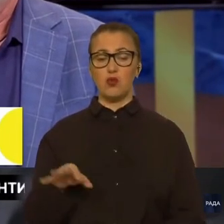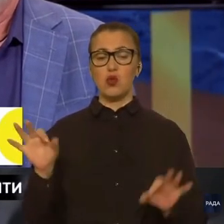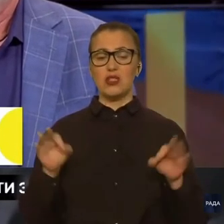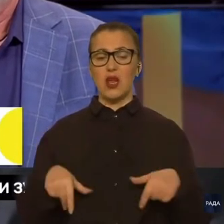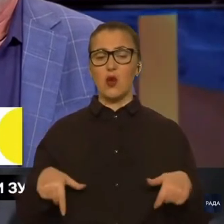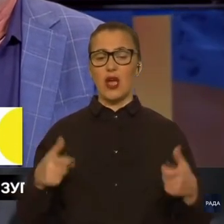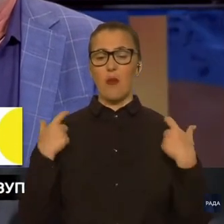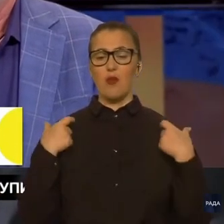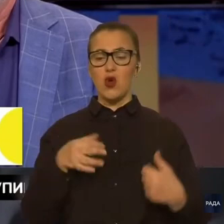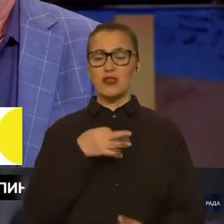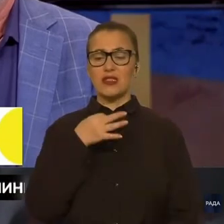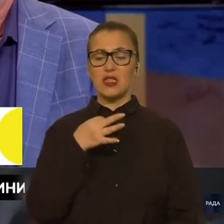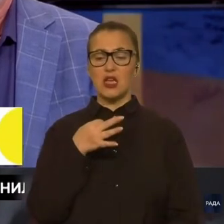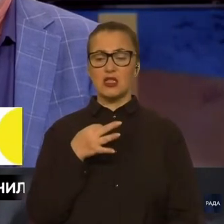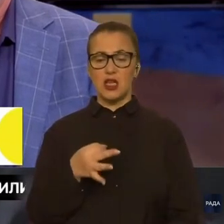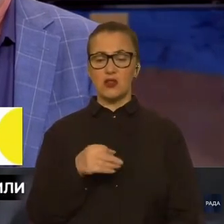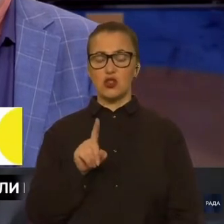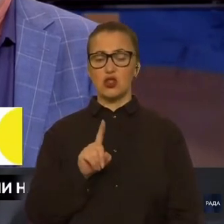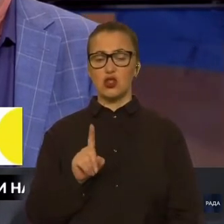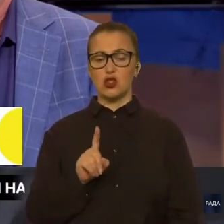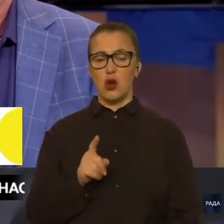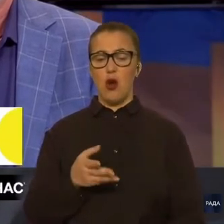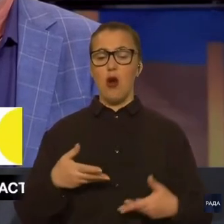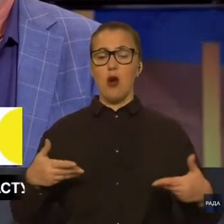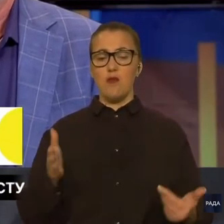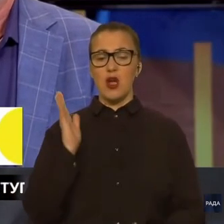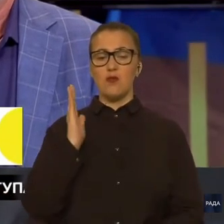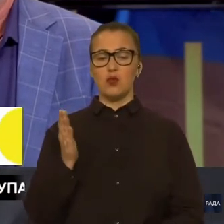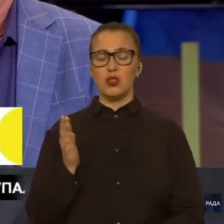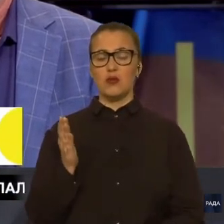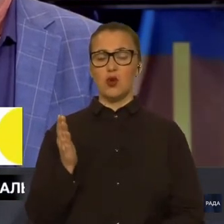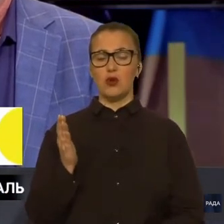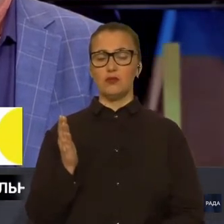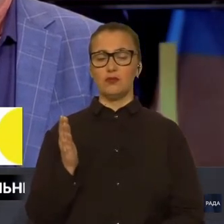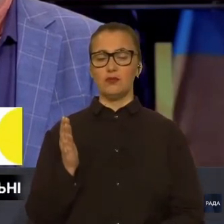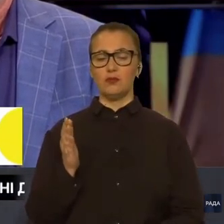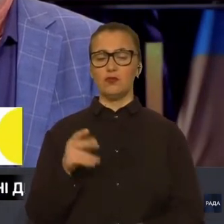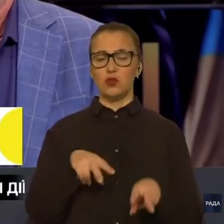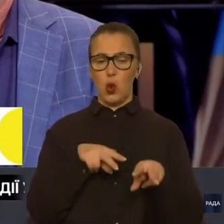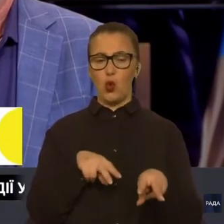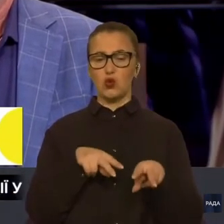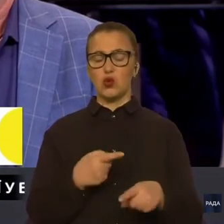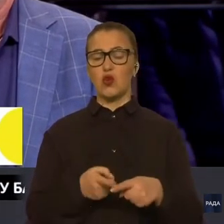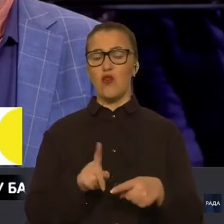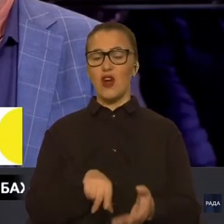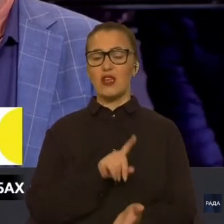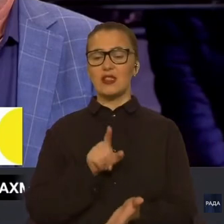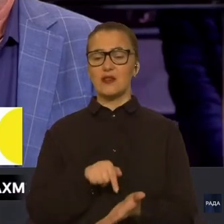-полковник сказав про те, що ми будемо тримати на контролі ці питання.